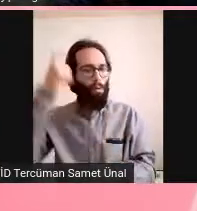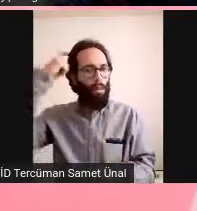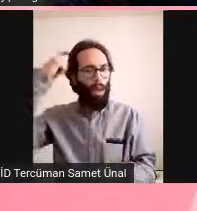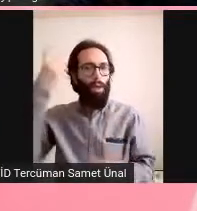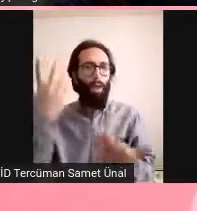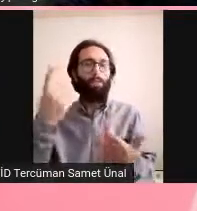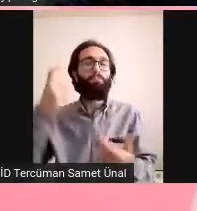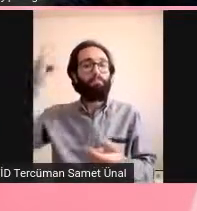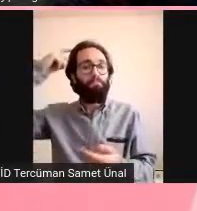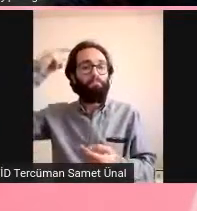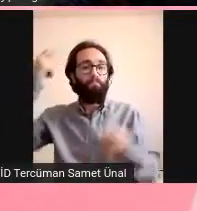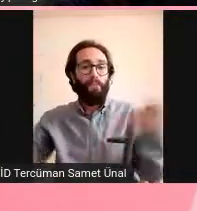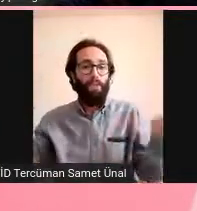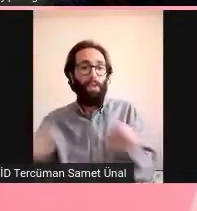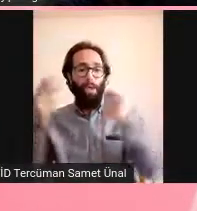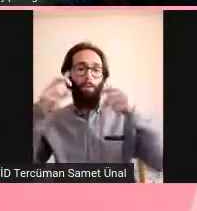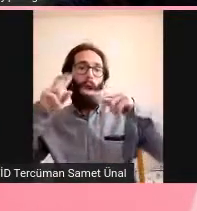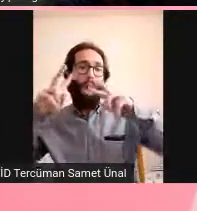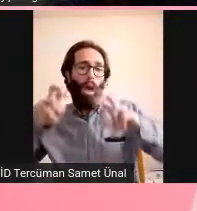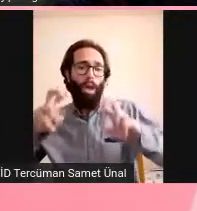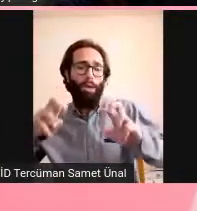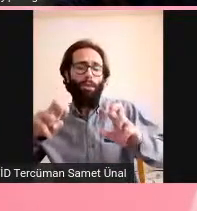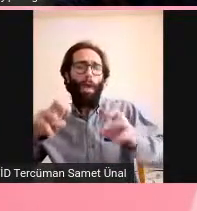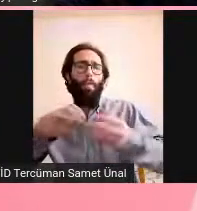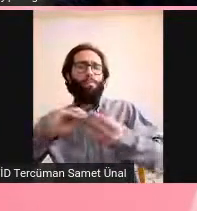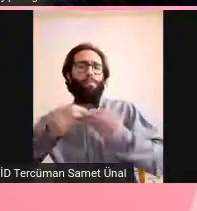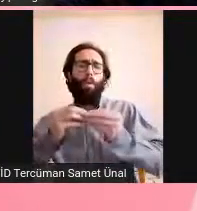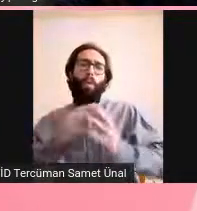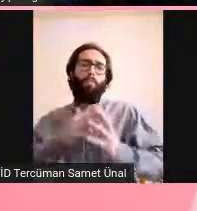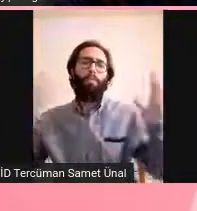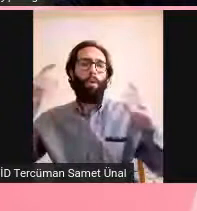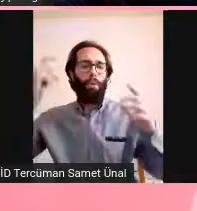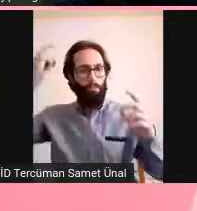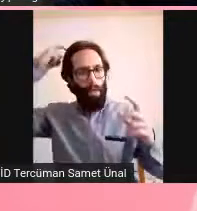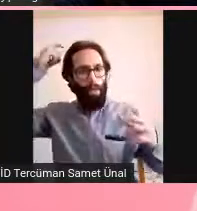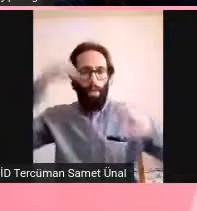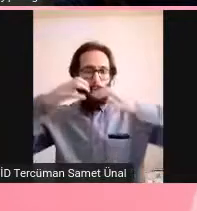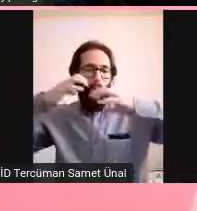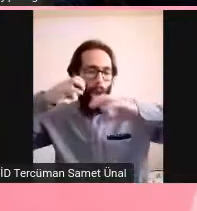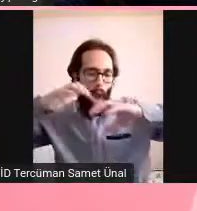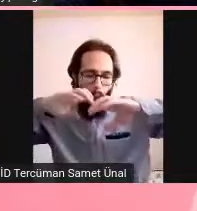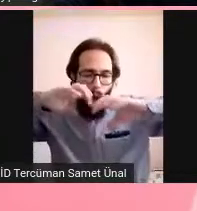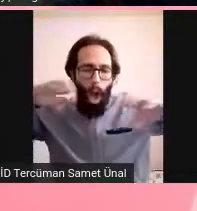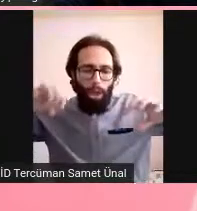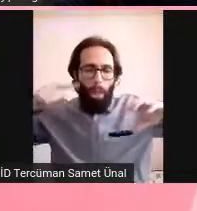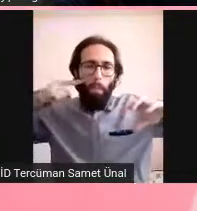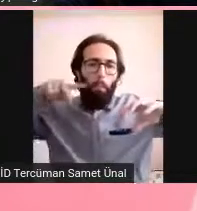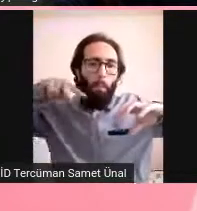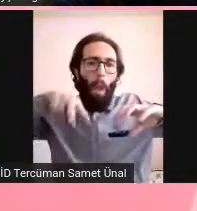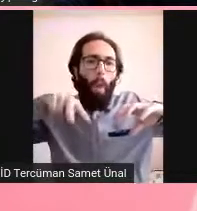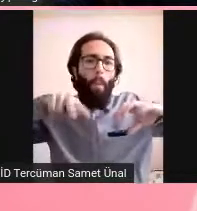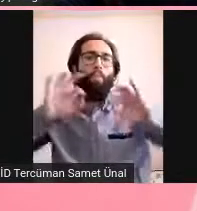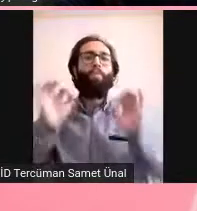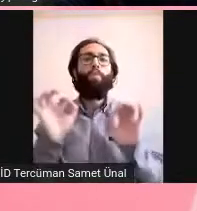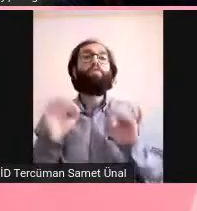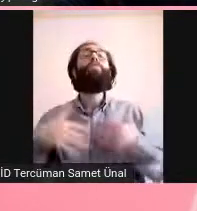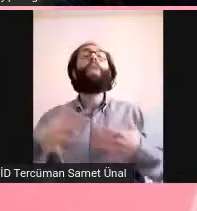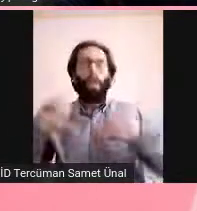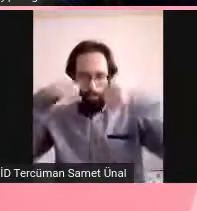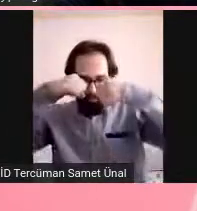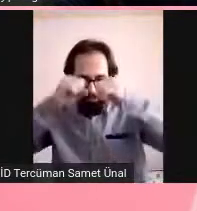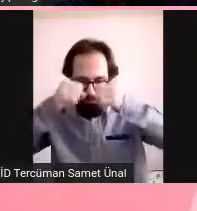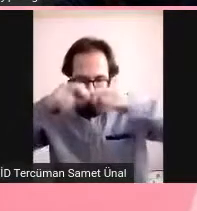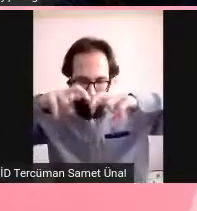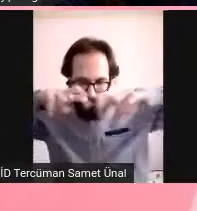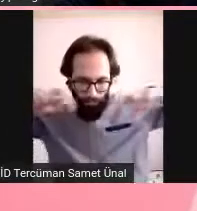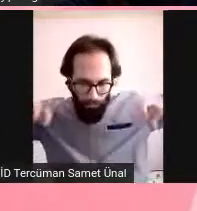Hani karaciğerden veya akciğerden biyopsi alabiliyorsun ama beyinden mümkün değil. Böyle beyin organoikleri